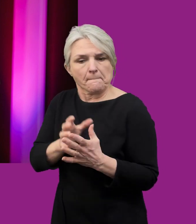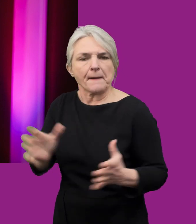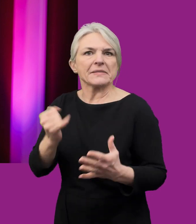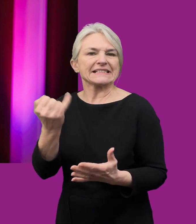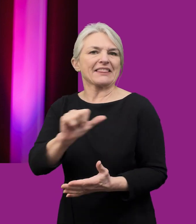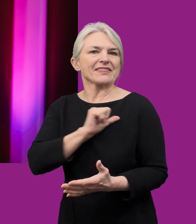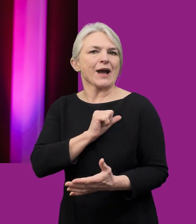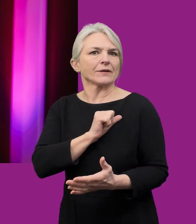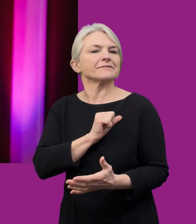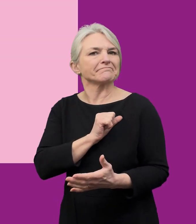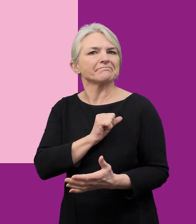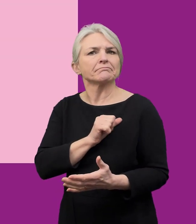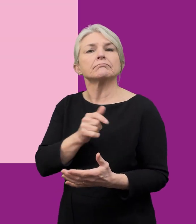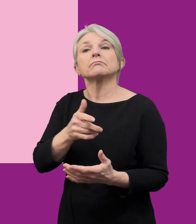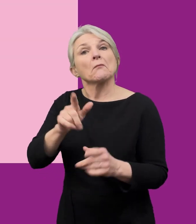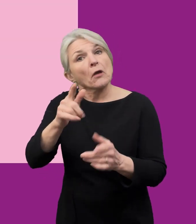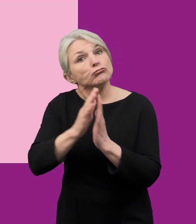,000 ers 2,000 y gyndigion.